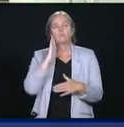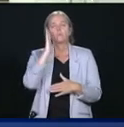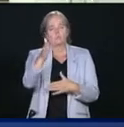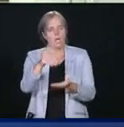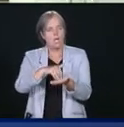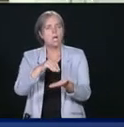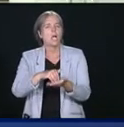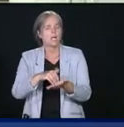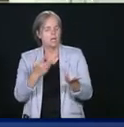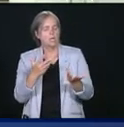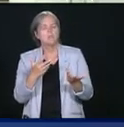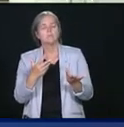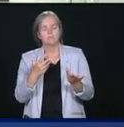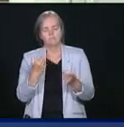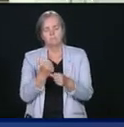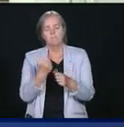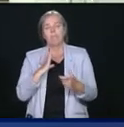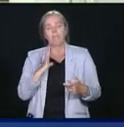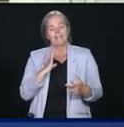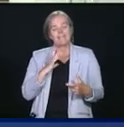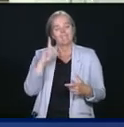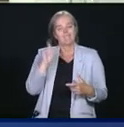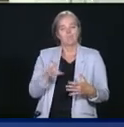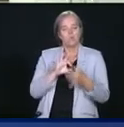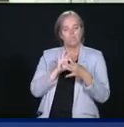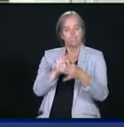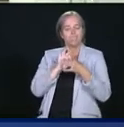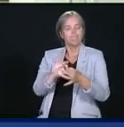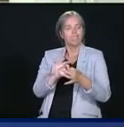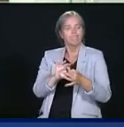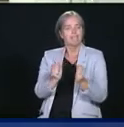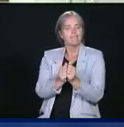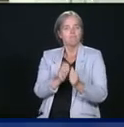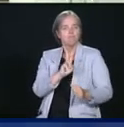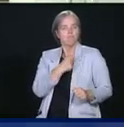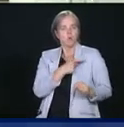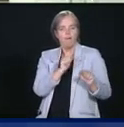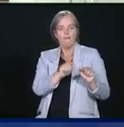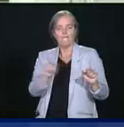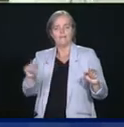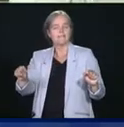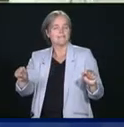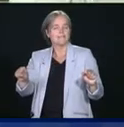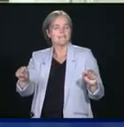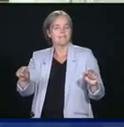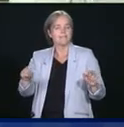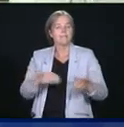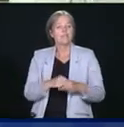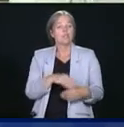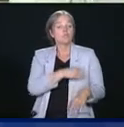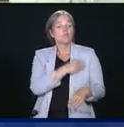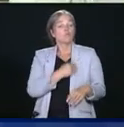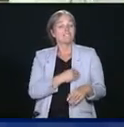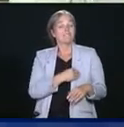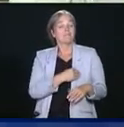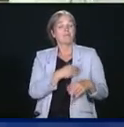plus. Mais pour faire davantage, il faudra travailler avec les provinces dont